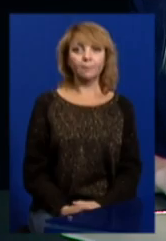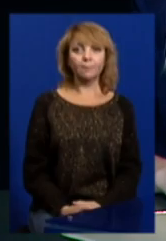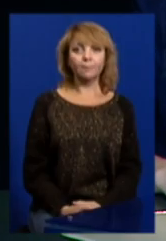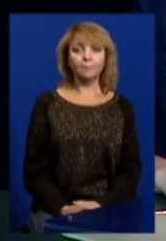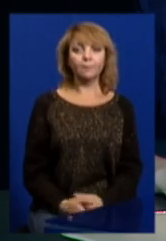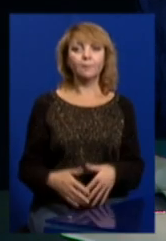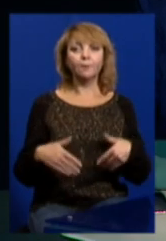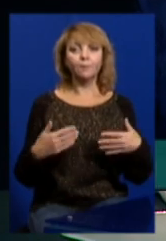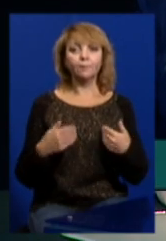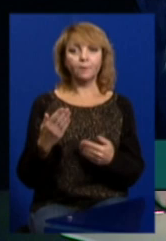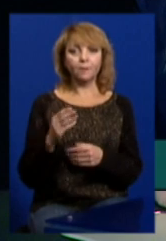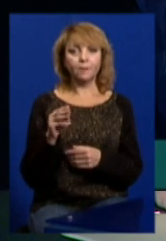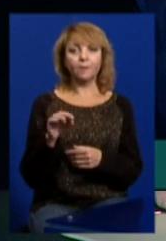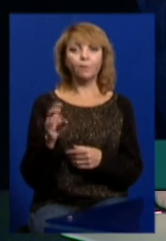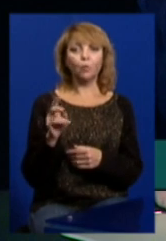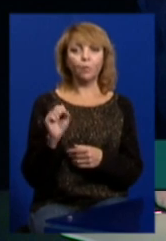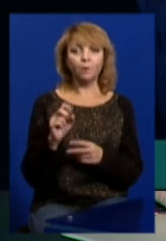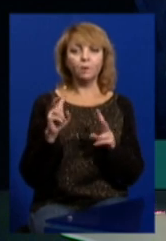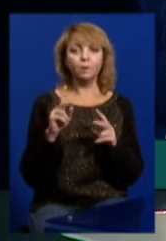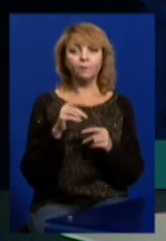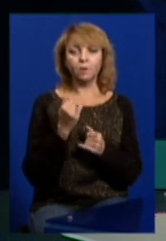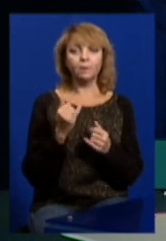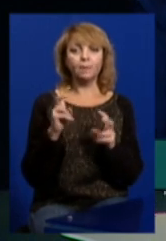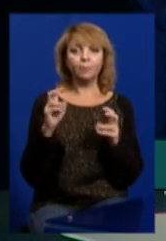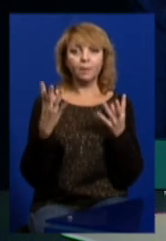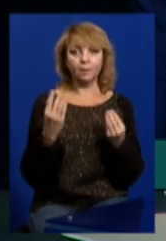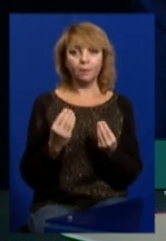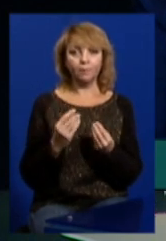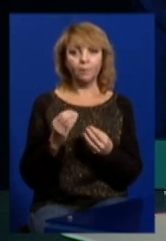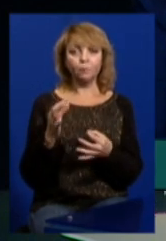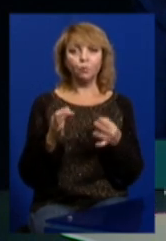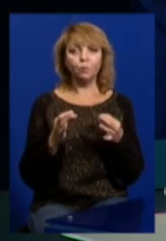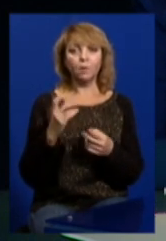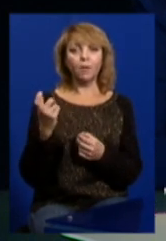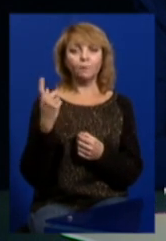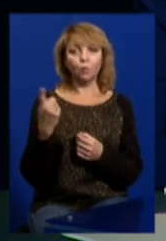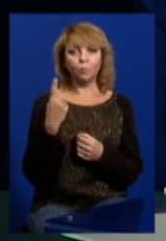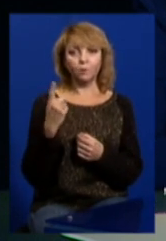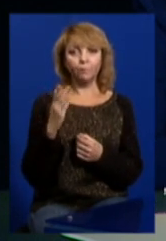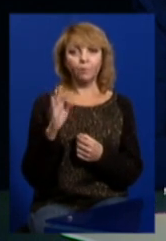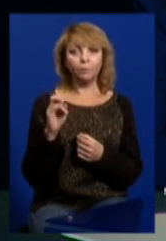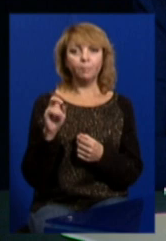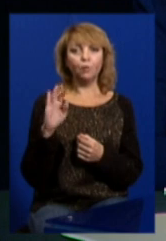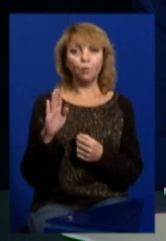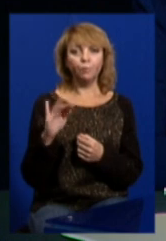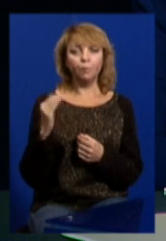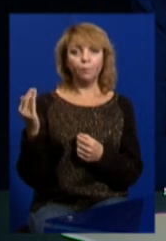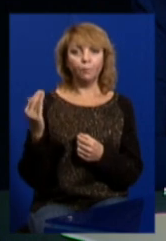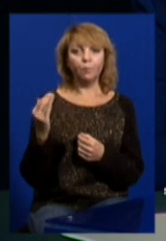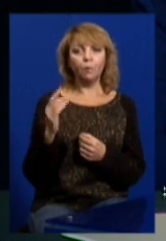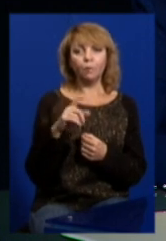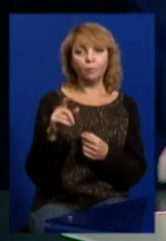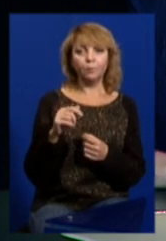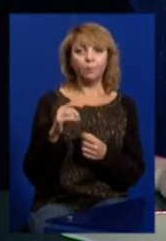Вітаю, з вами Тетяна Федоркова, час теми дня. Судді Апеляційного суду Харківської області Володимира Плетньову і його колегам